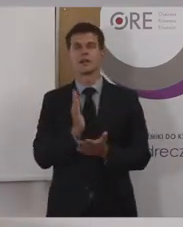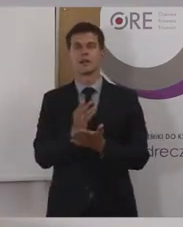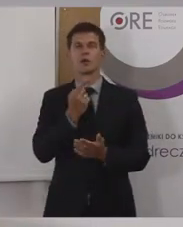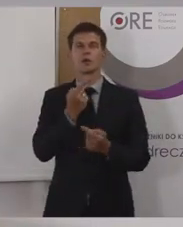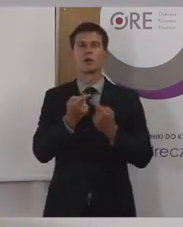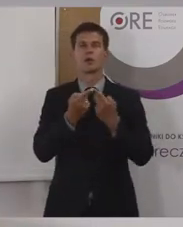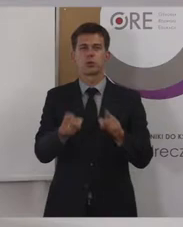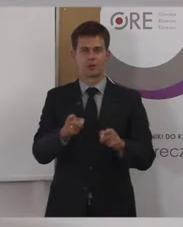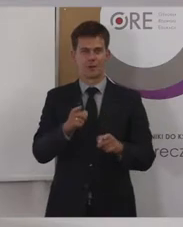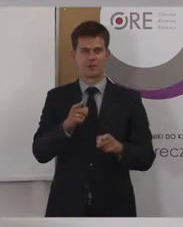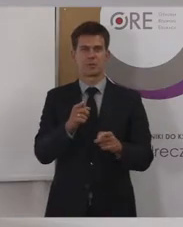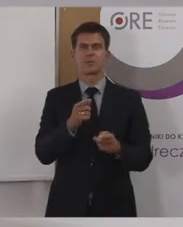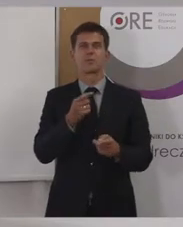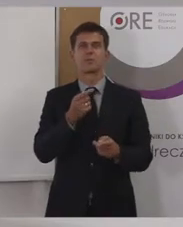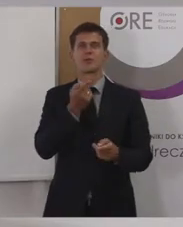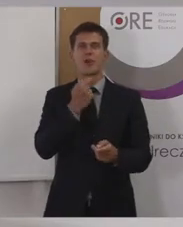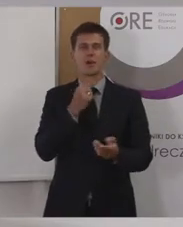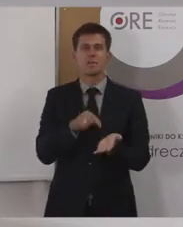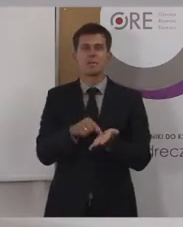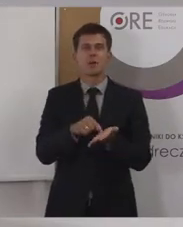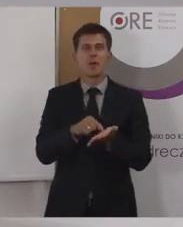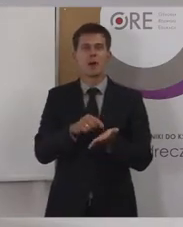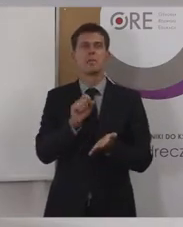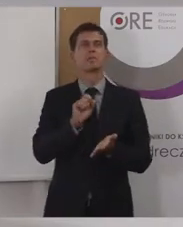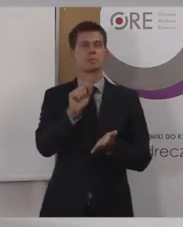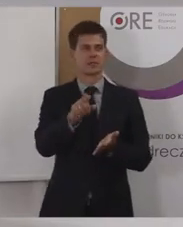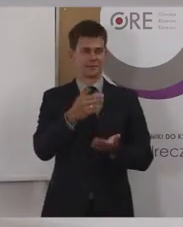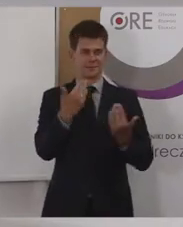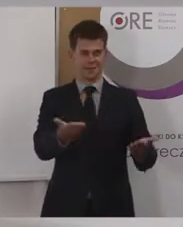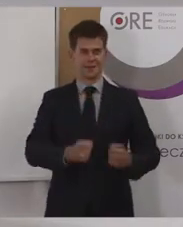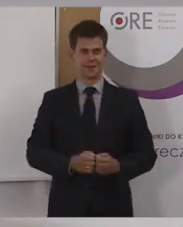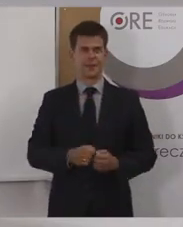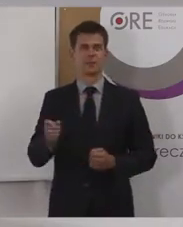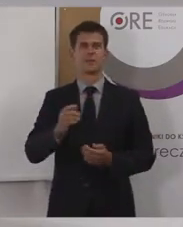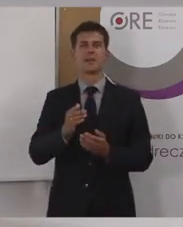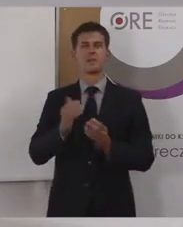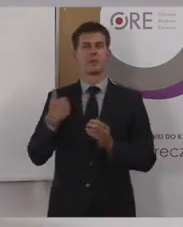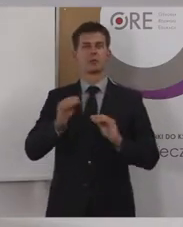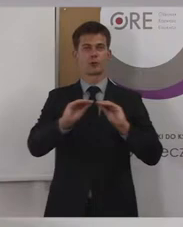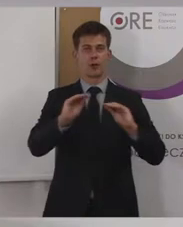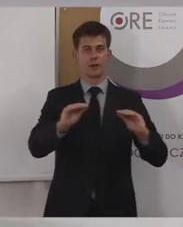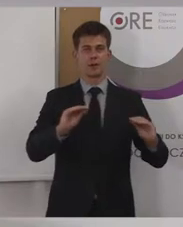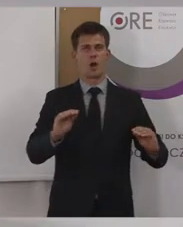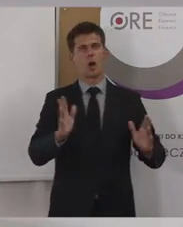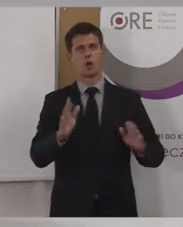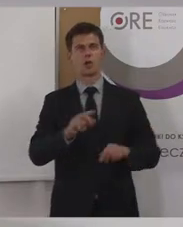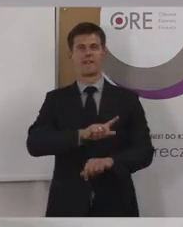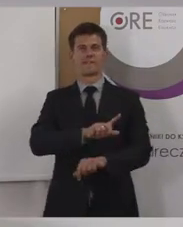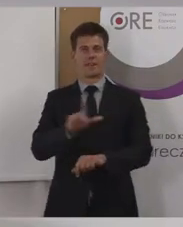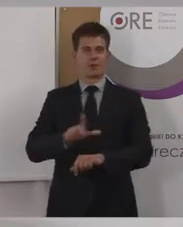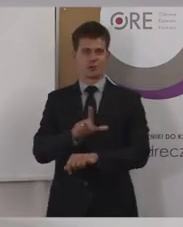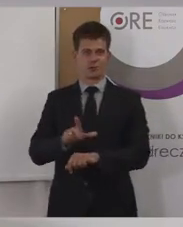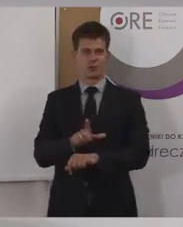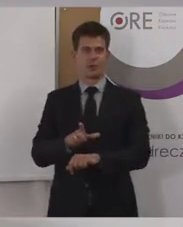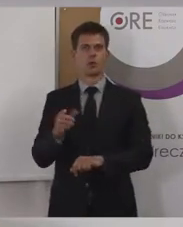dosłownie pigułce, pigułek nawet, bo to, co przekazywaliśmy na szkoleniach, co trwało około dwóch godzin, to i tak naprawdę